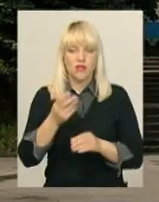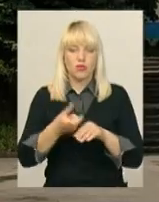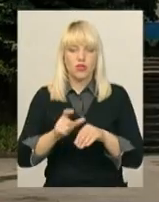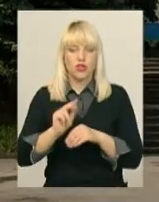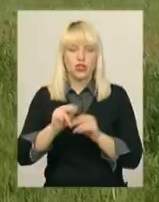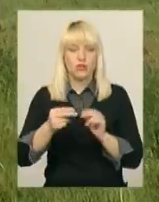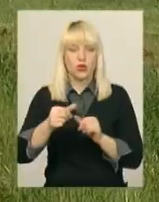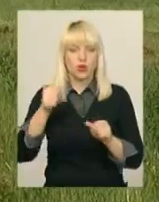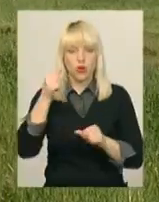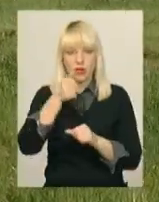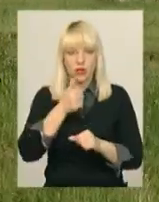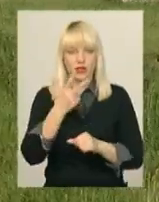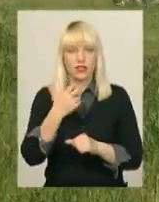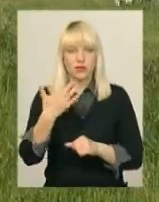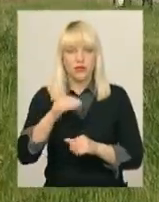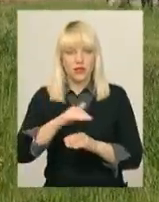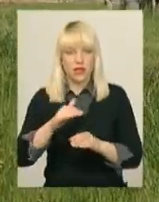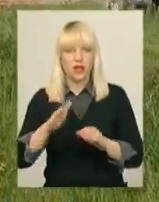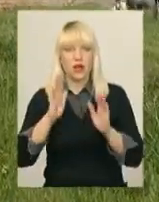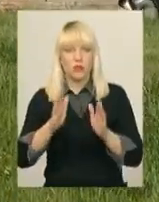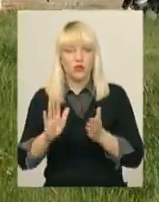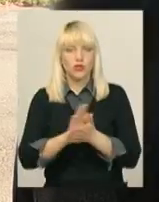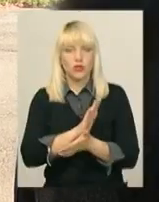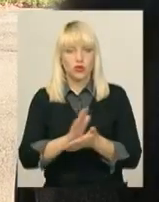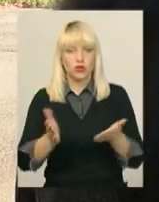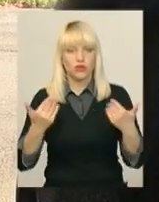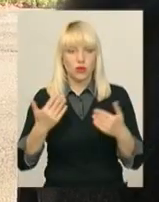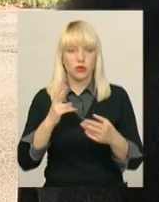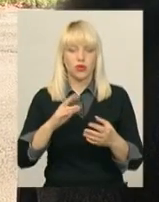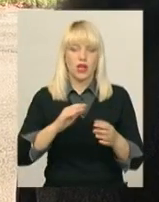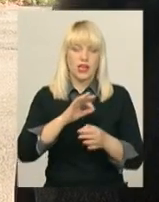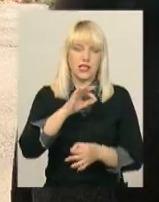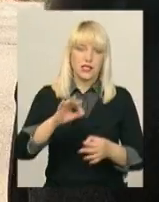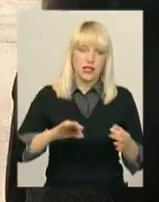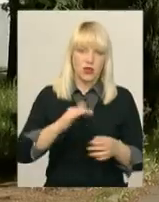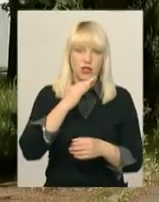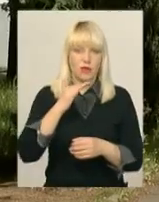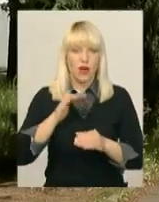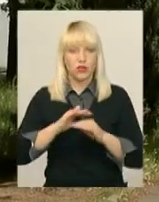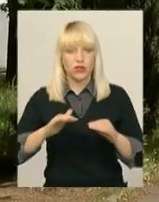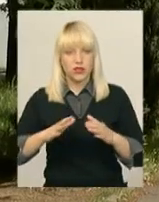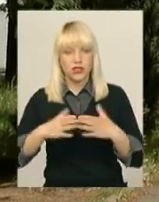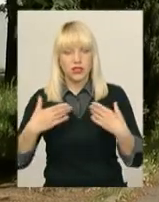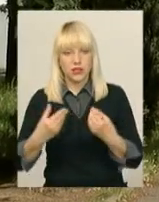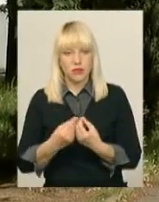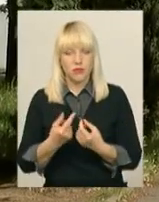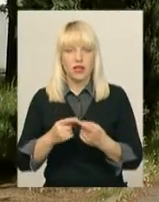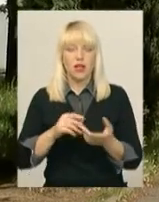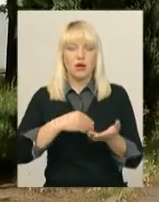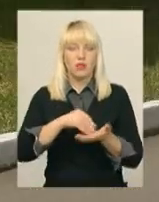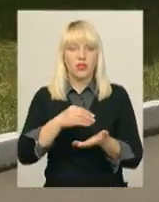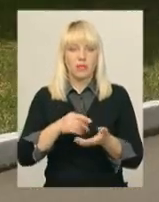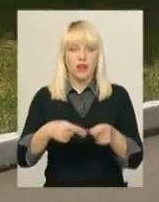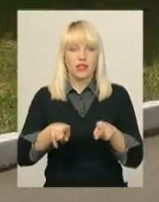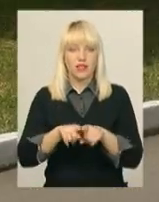відпочиватимуть безкоштовно. Це сироти, діти позбавлені батьківського опікування, діти з багатодітних родин. Потівки для них придбали за рахунок